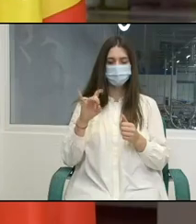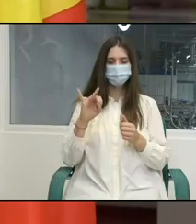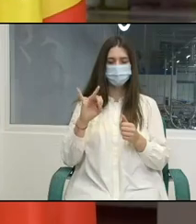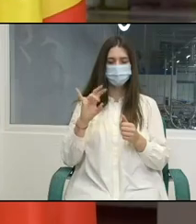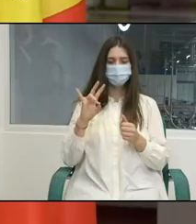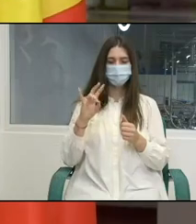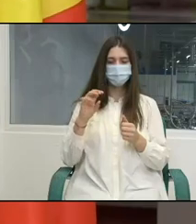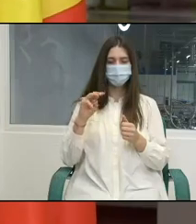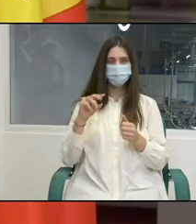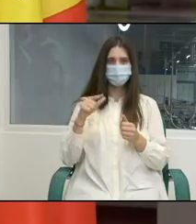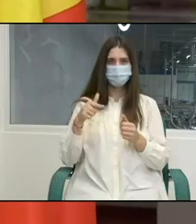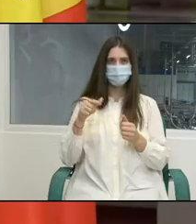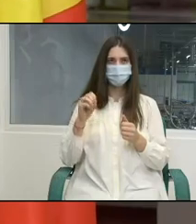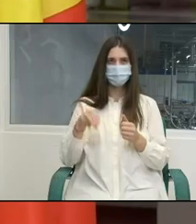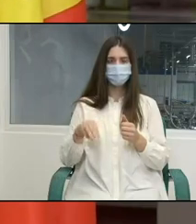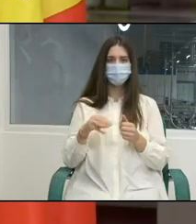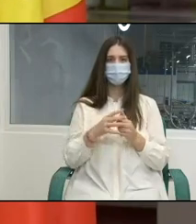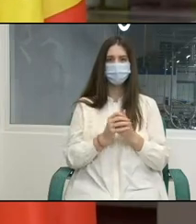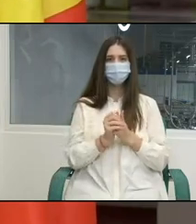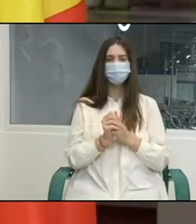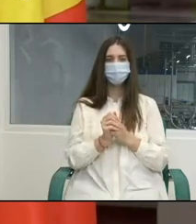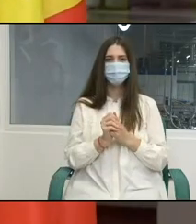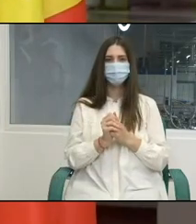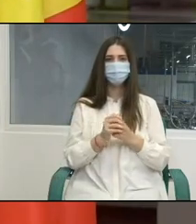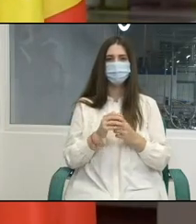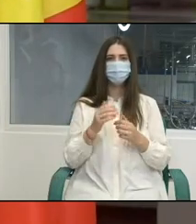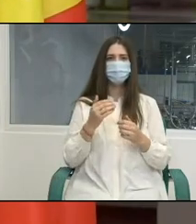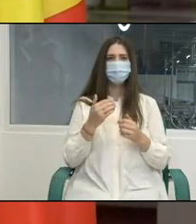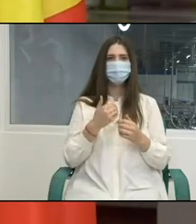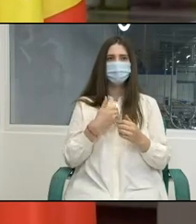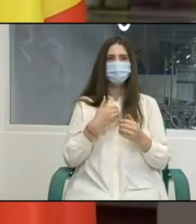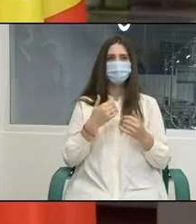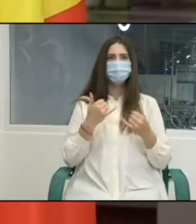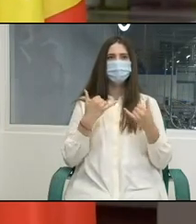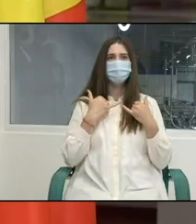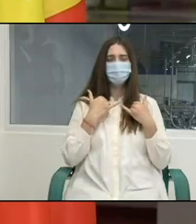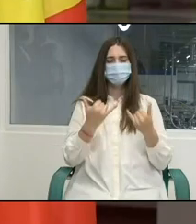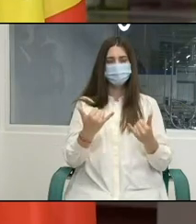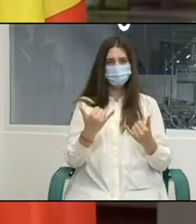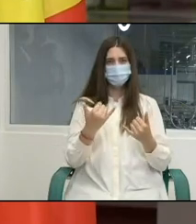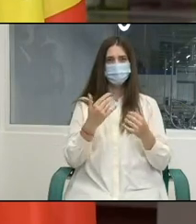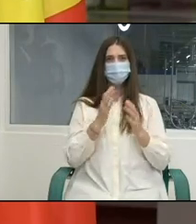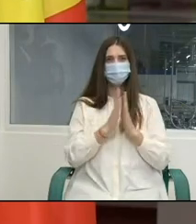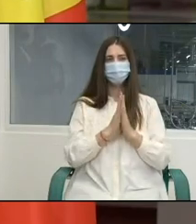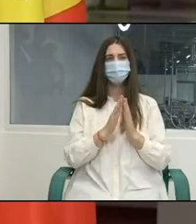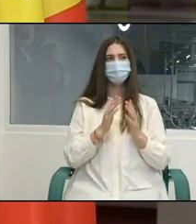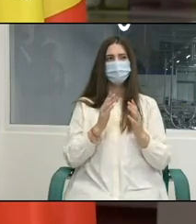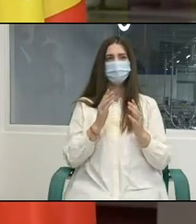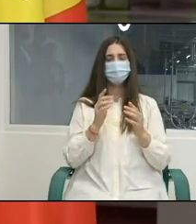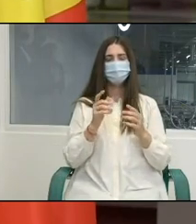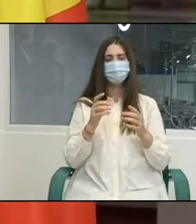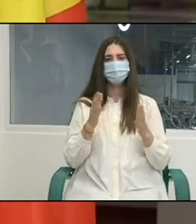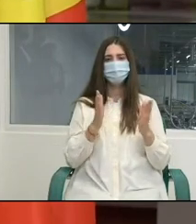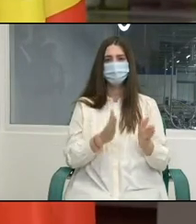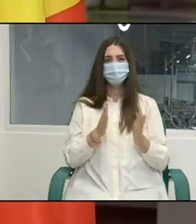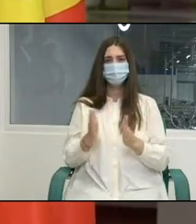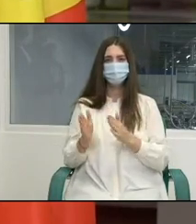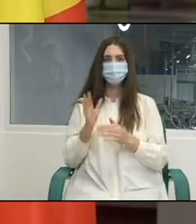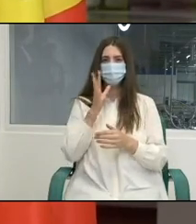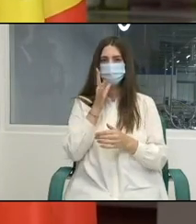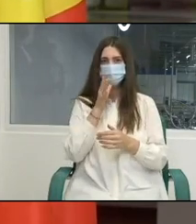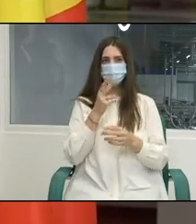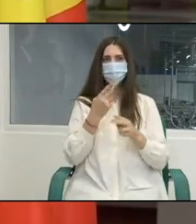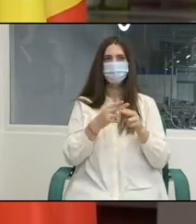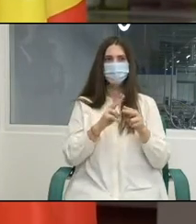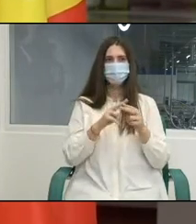vorbitorii de astăzi să respecte spațiul de timp acordat pentru locuțiune, astfel încât să reușim să ne